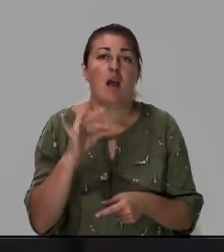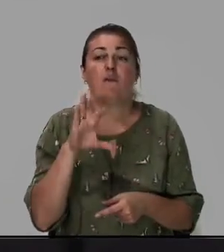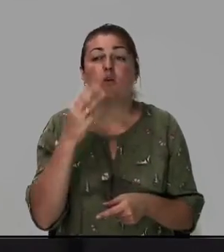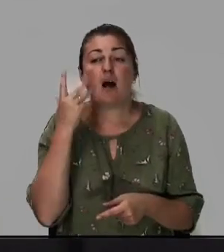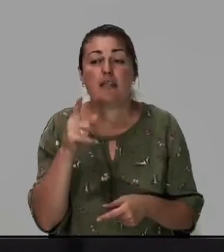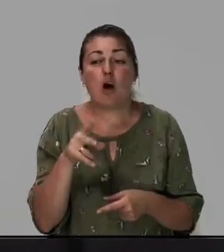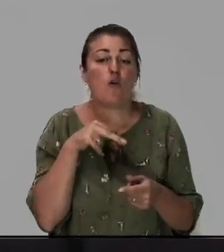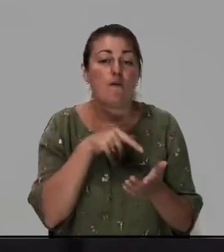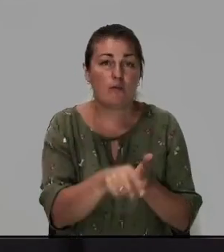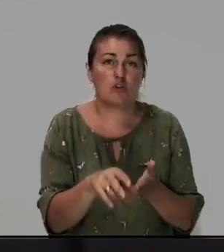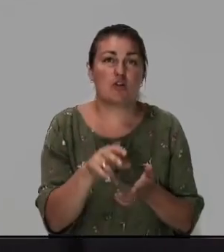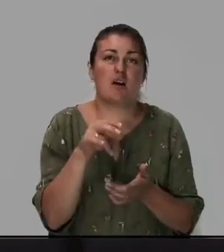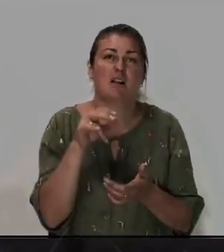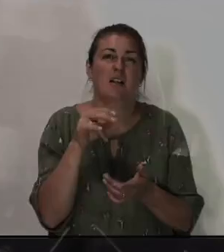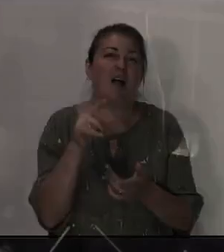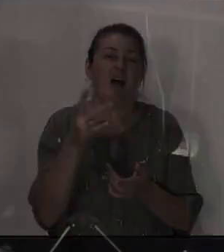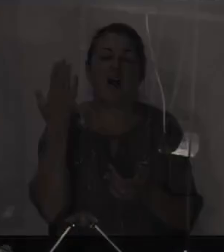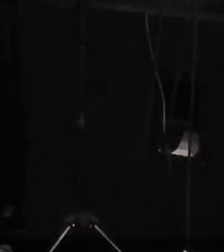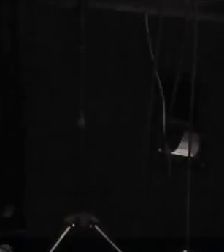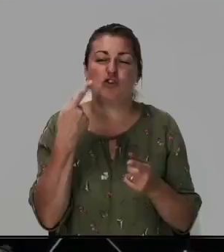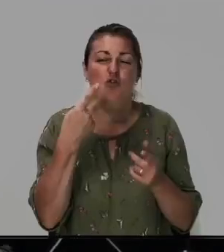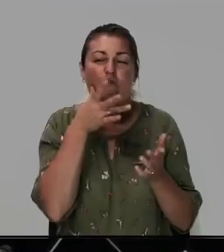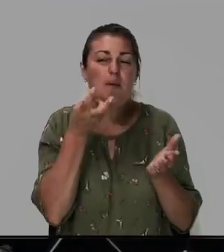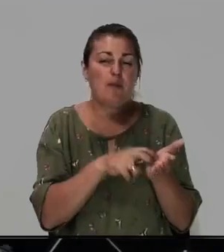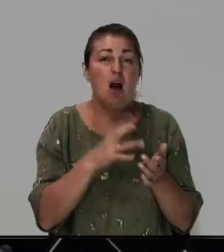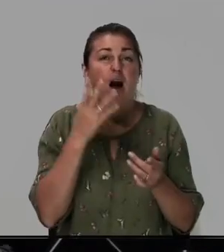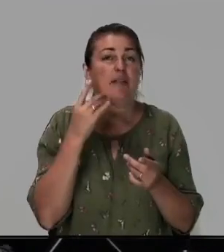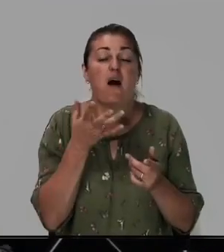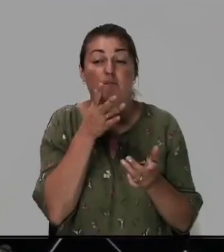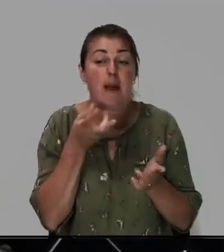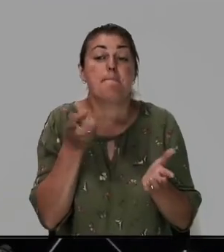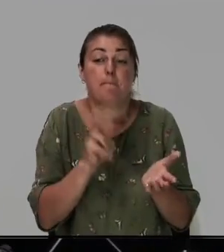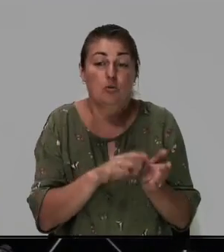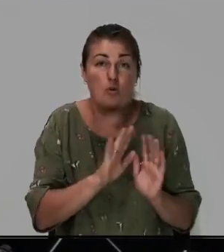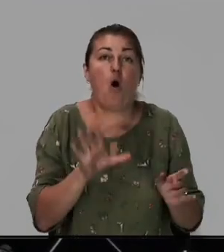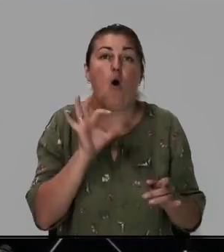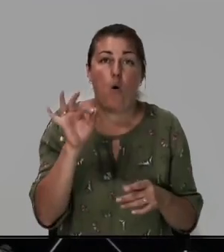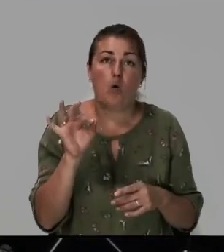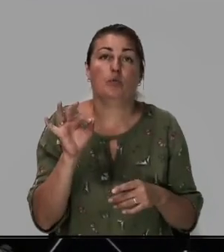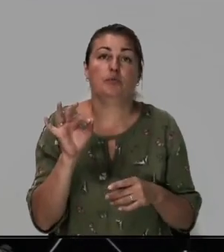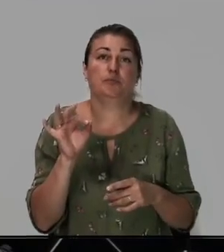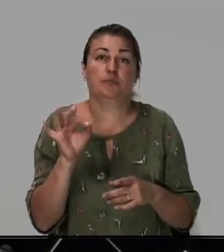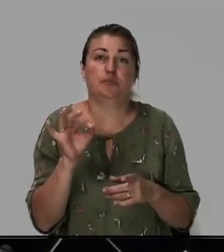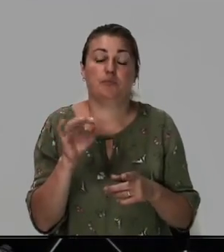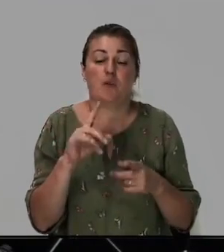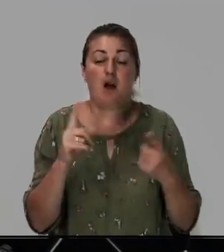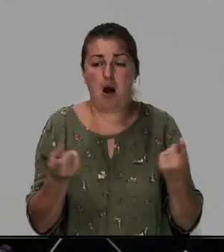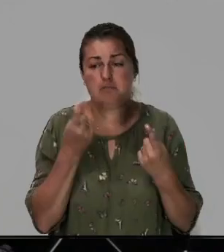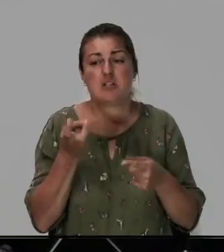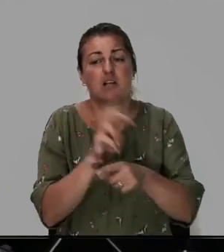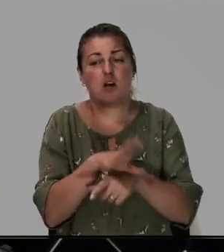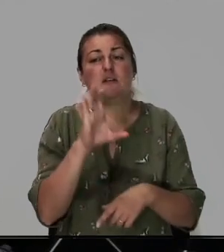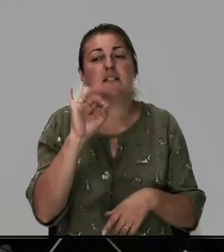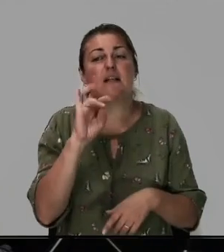когда он вышел на миссию потому что тогда еще не настало время когда настало время он снова по обыкновению зашел в синагогу